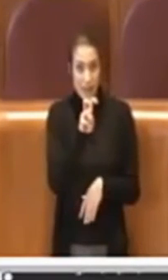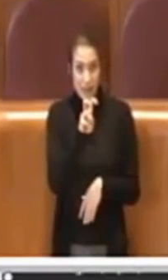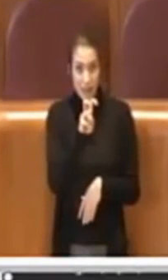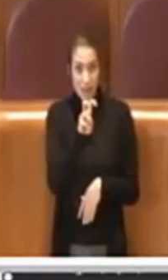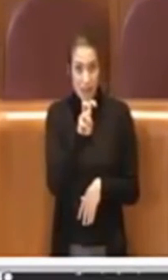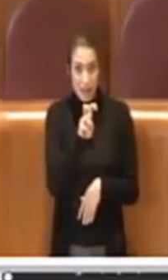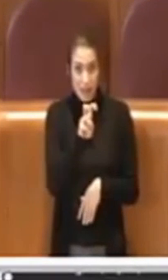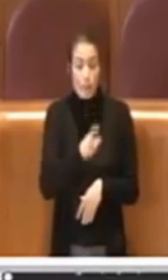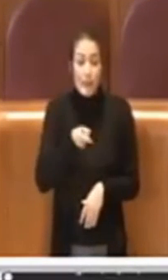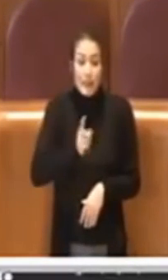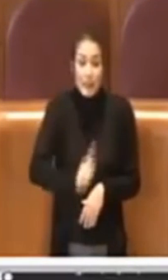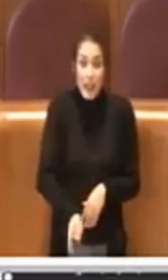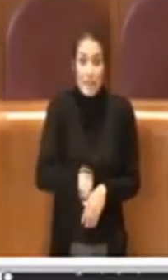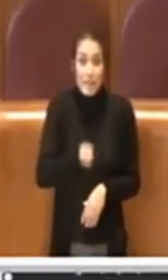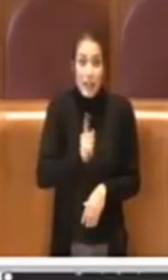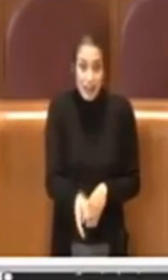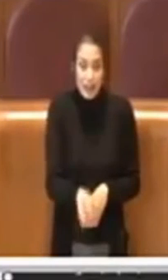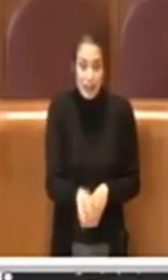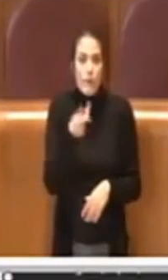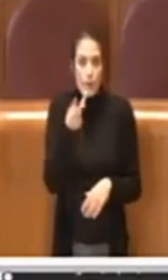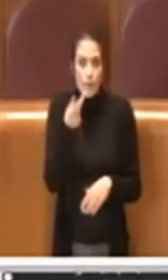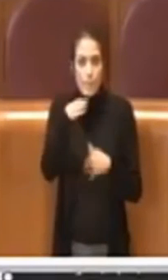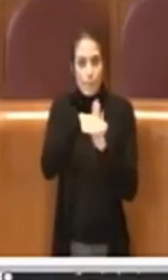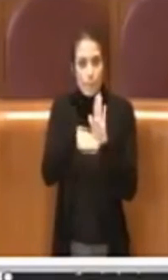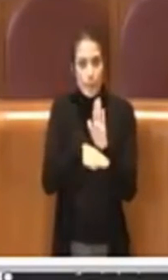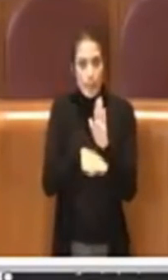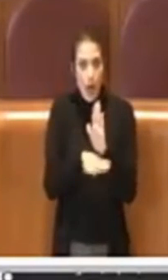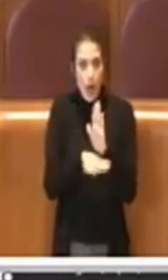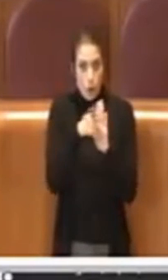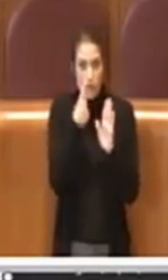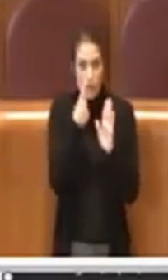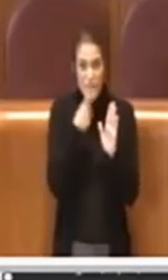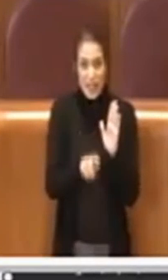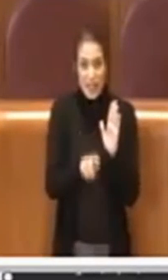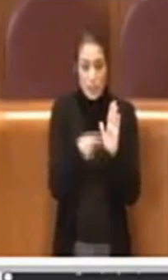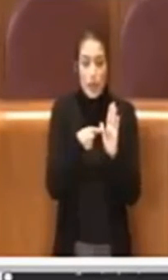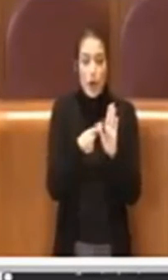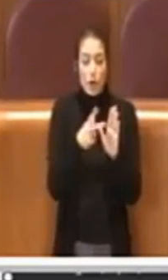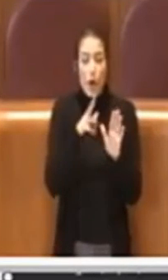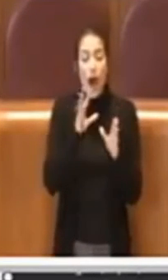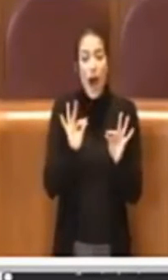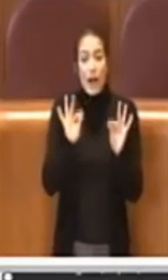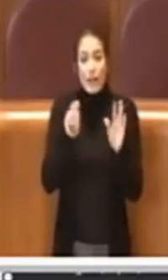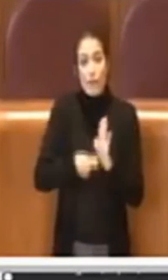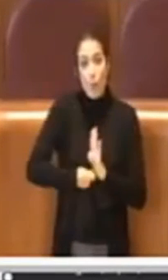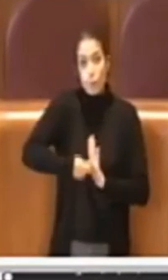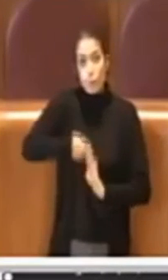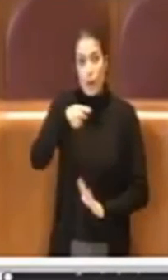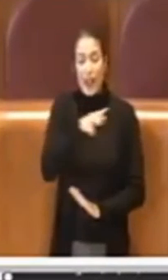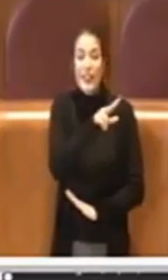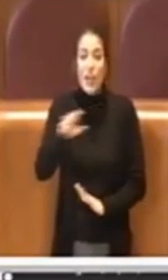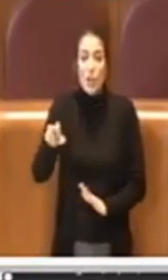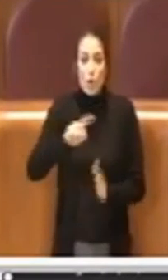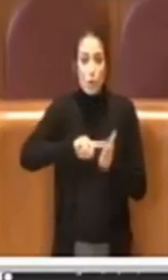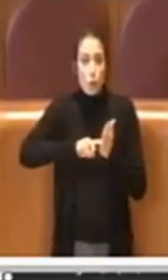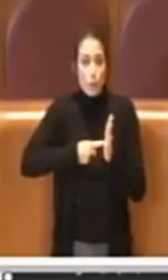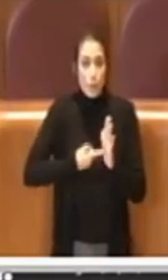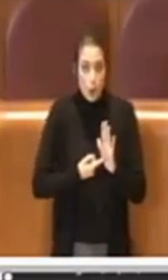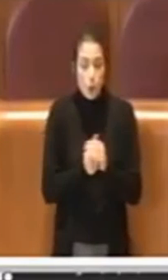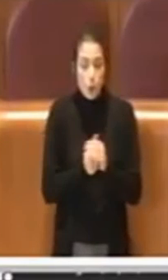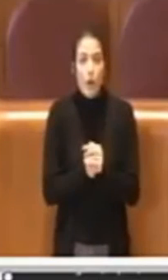ma si prospetta nel piano finanziario di arrivare a 300 milioni, di aumentarli ulteriormente.